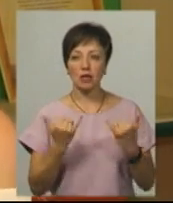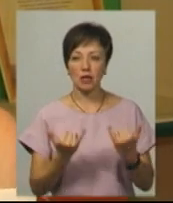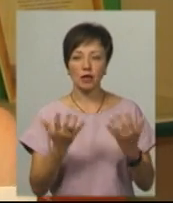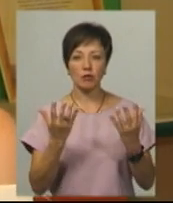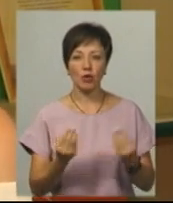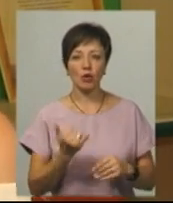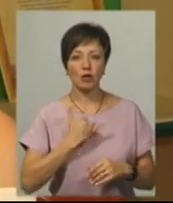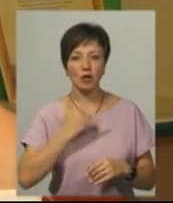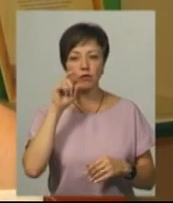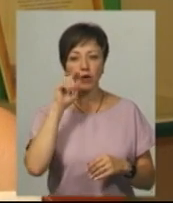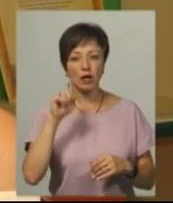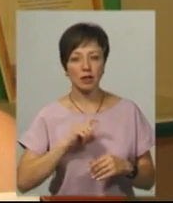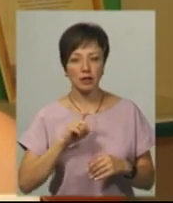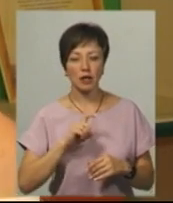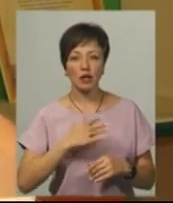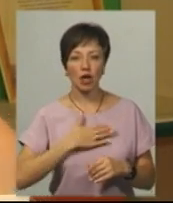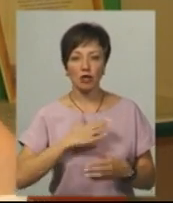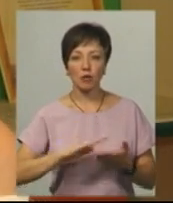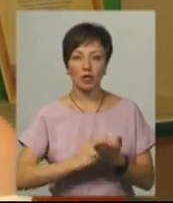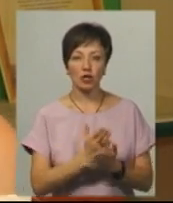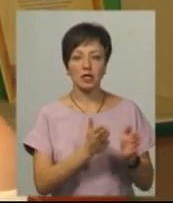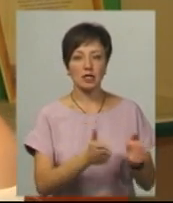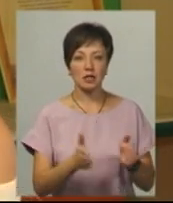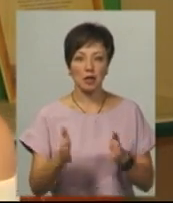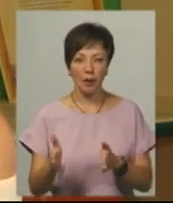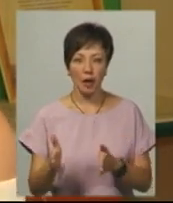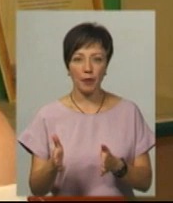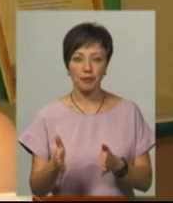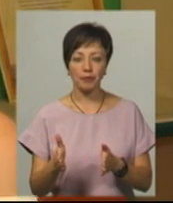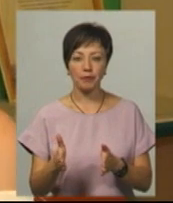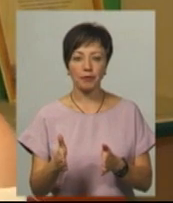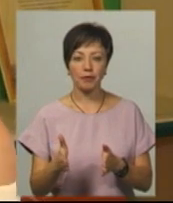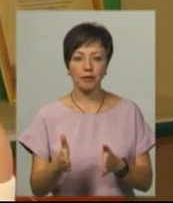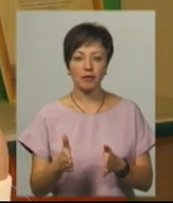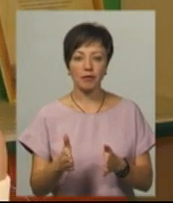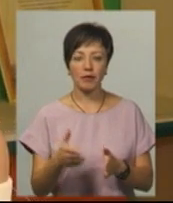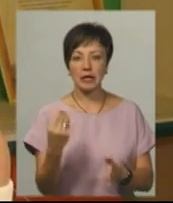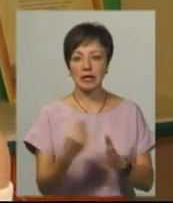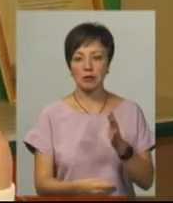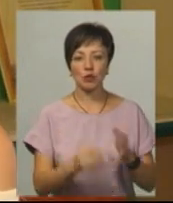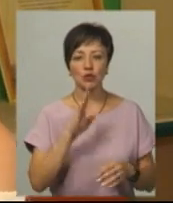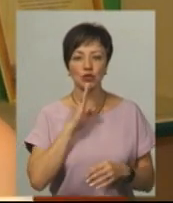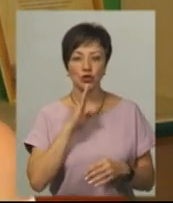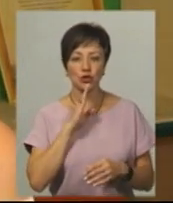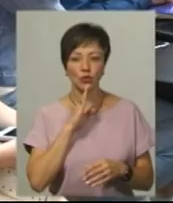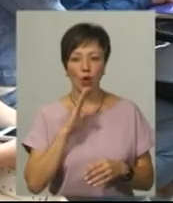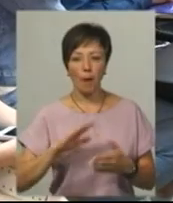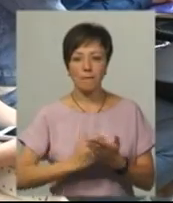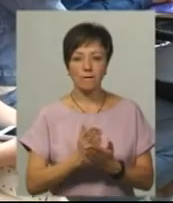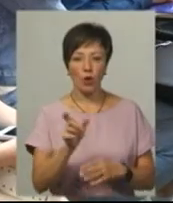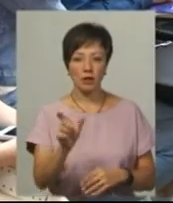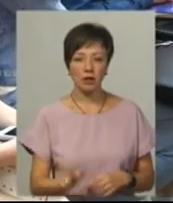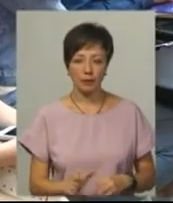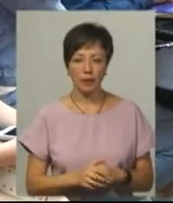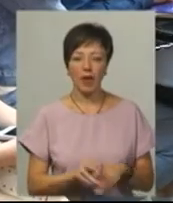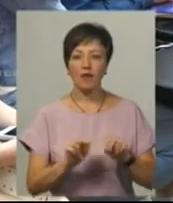момент в нас, в Україні, наша політична система сильно дискримінує жінку-політикиню». Валентина